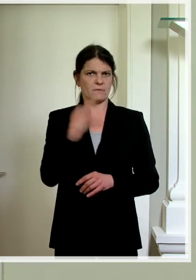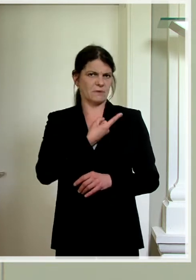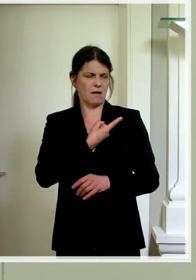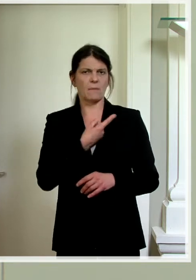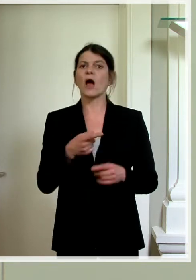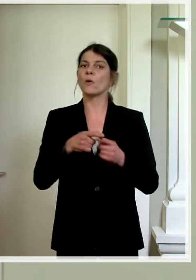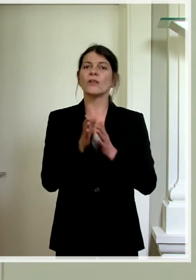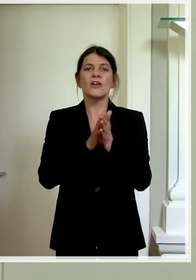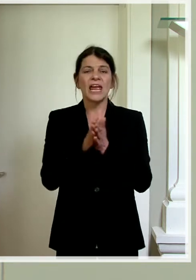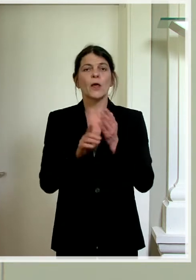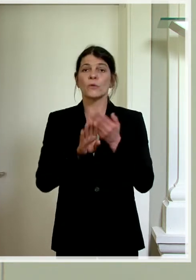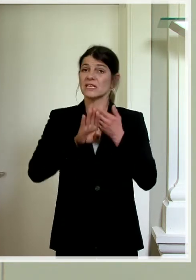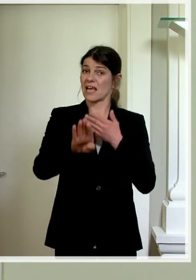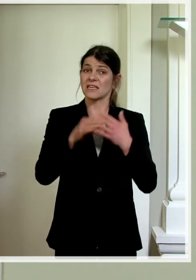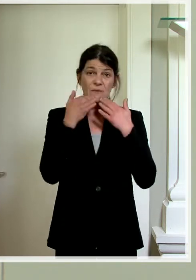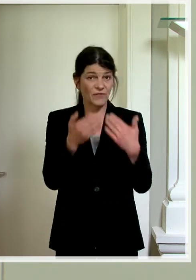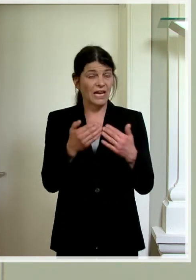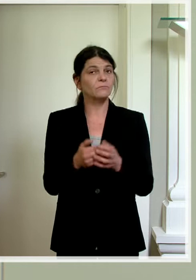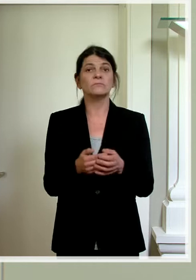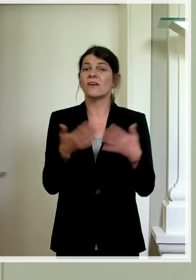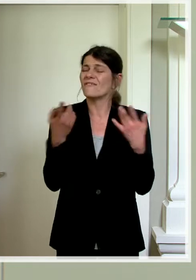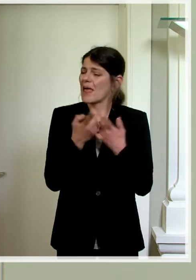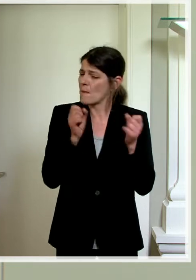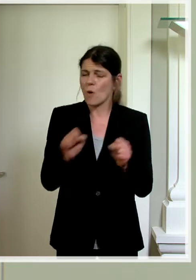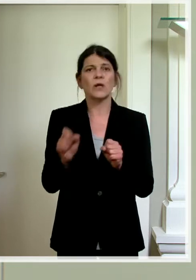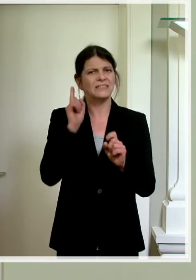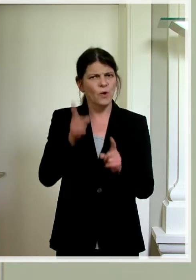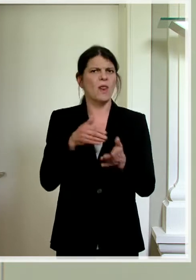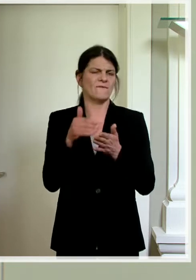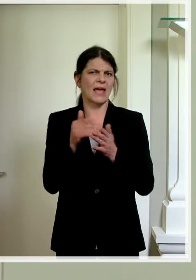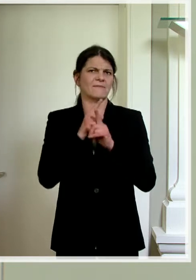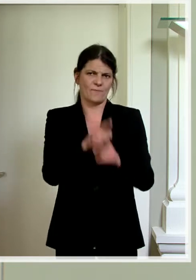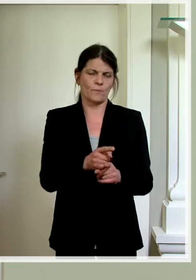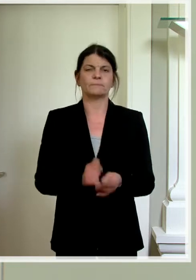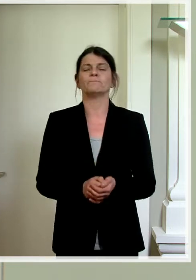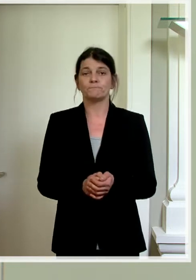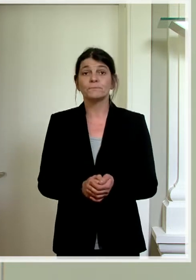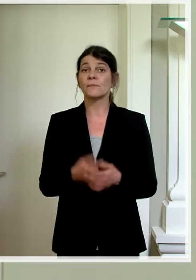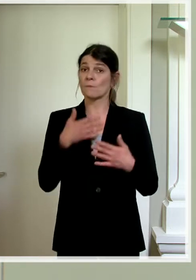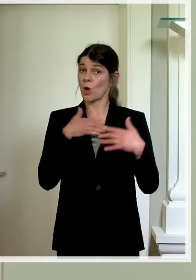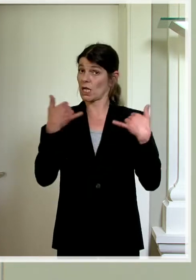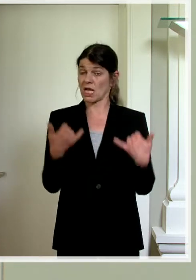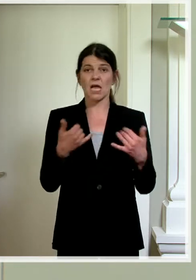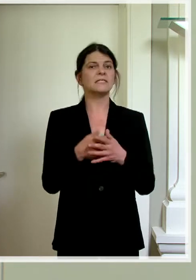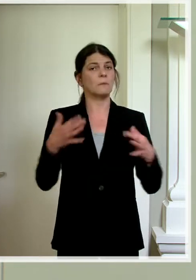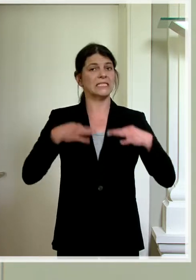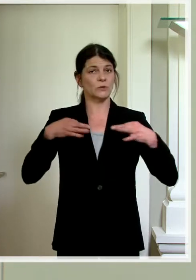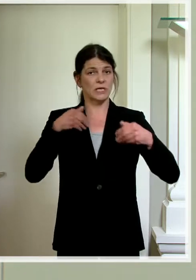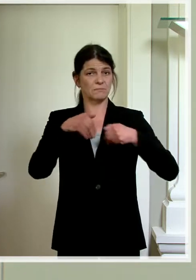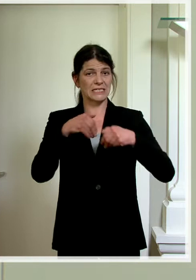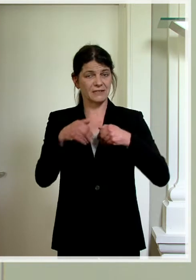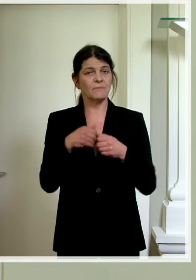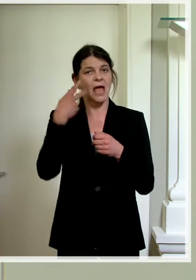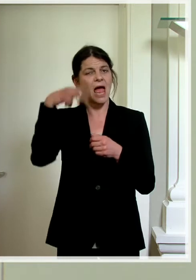die Hygiene- und Distanzempfehlungen wo immer möglich einzuhalten. Ich möchte nun dem Gesundheitsminister